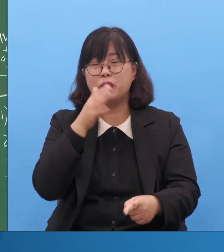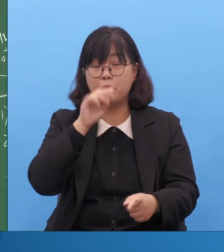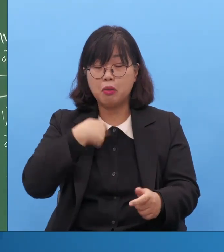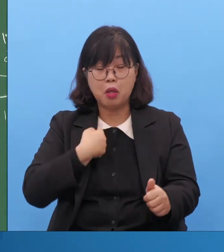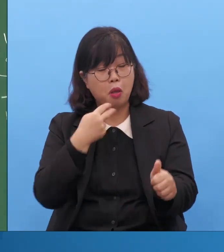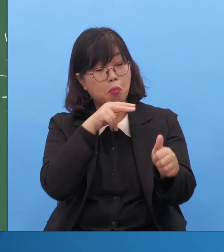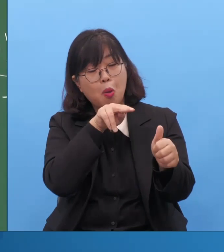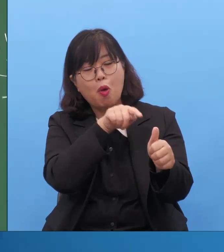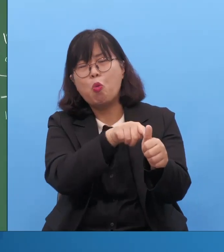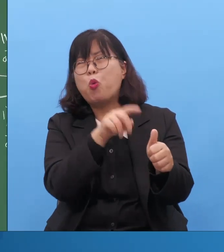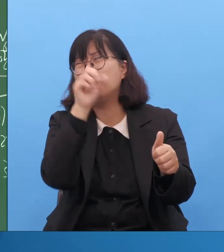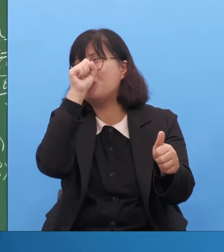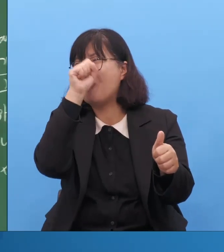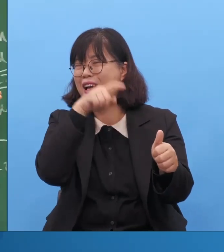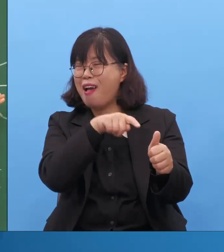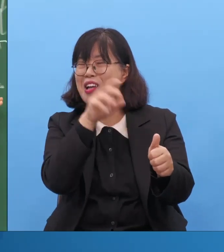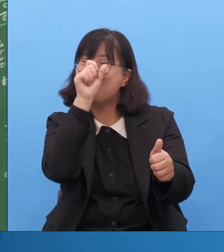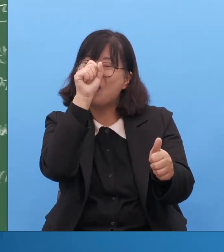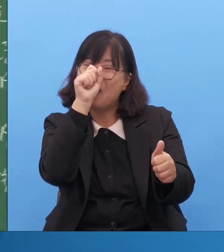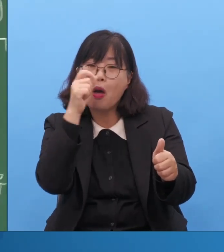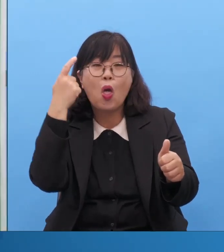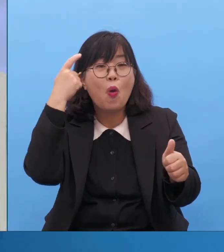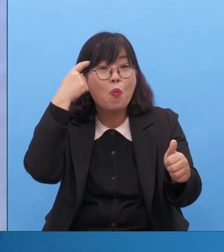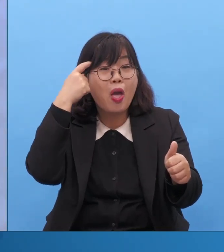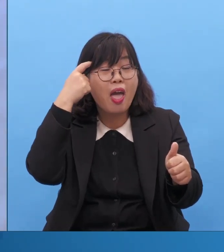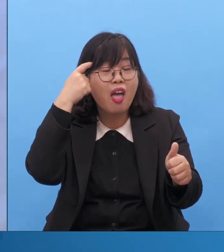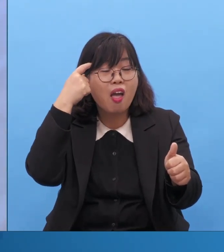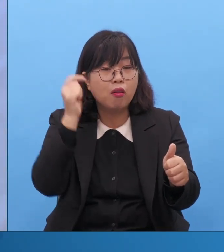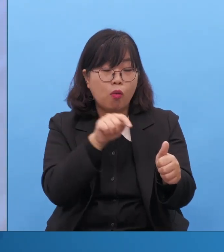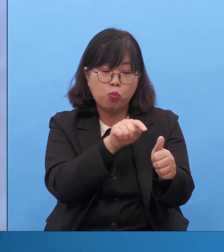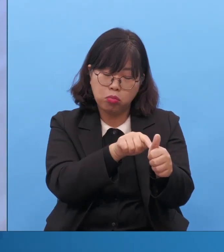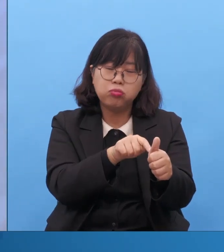중요합니다. 영적 치유의 키입니다.